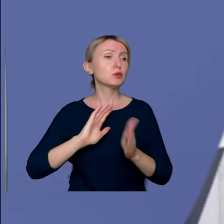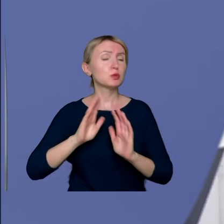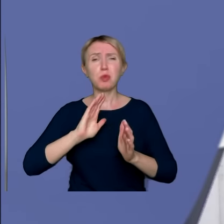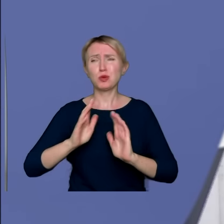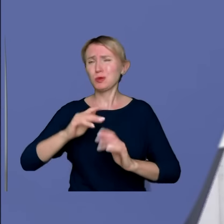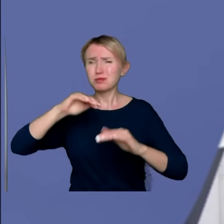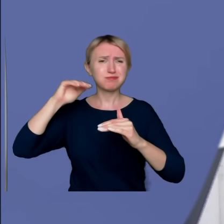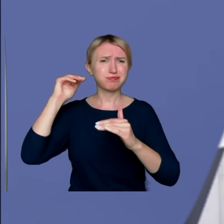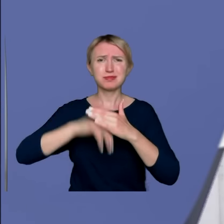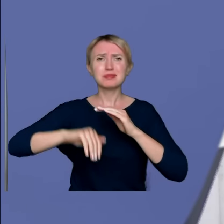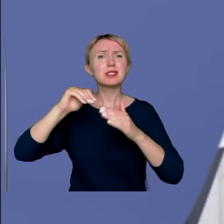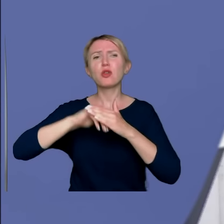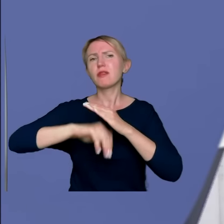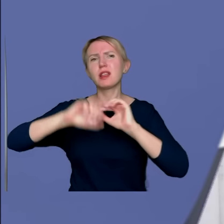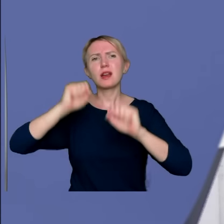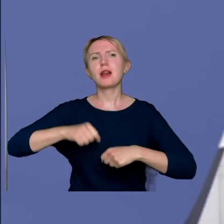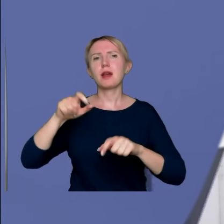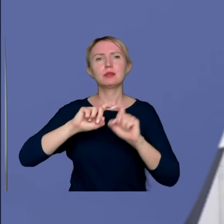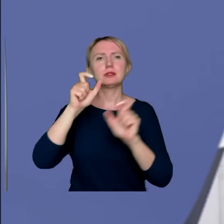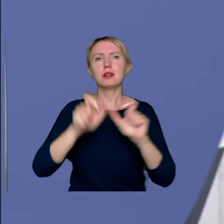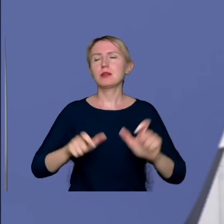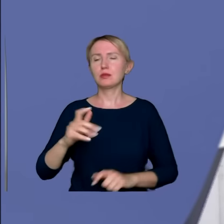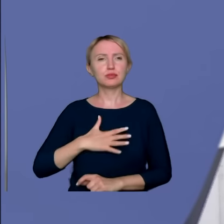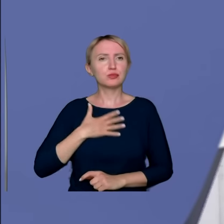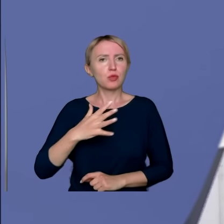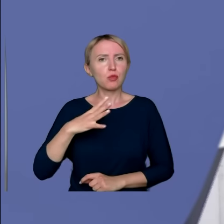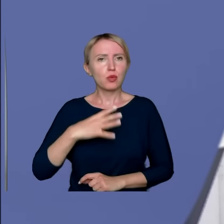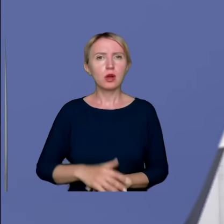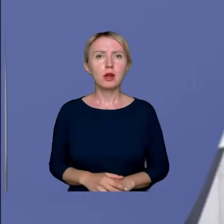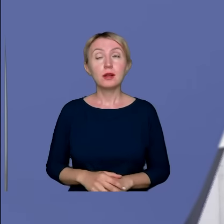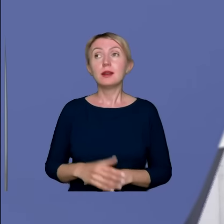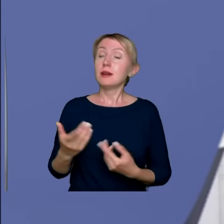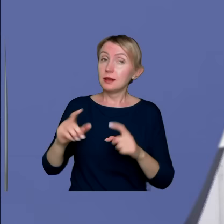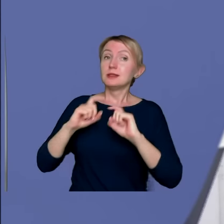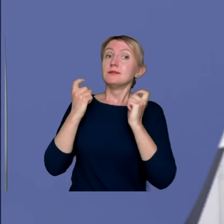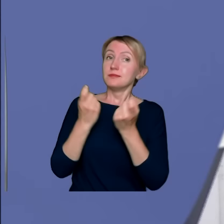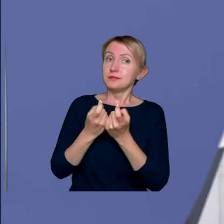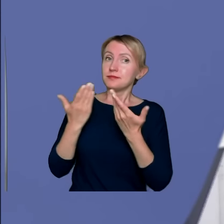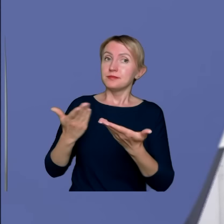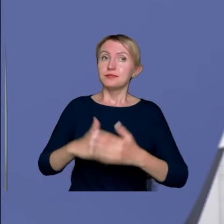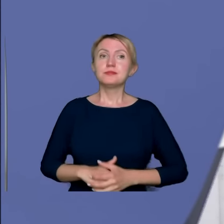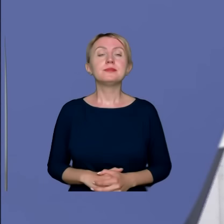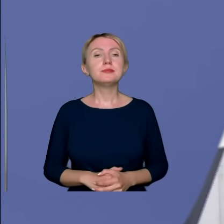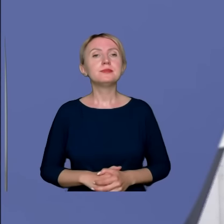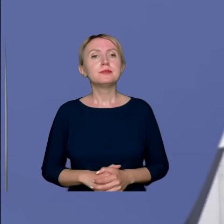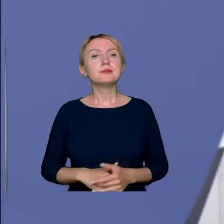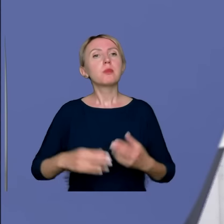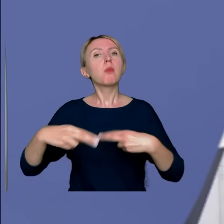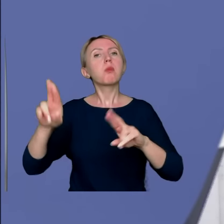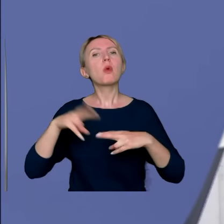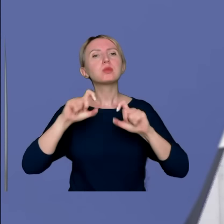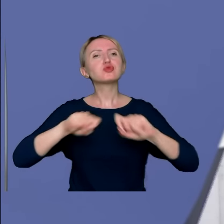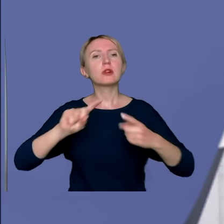senatorów. Zdumiewający po prostu. Izba Refleksji. Izba Refleksji. To po prostu zdumiewające. Ja zresztą po wznowieniu tego